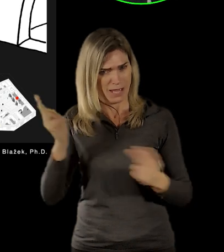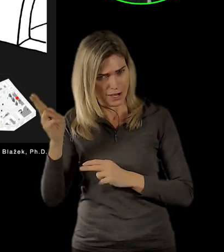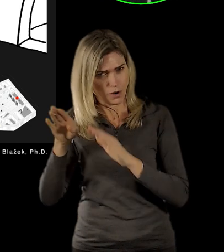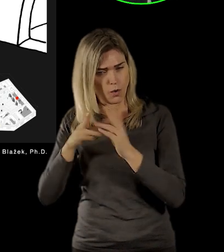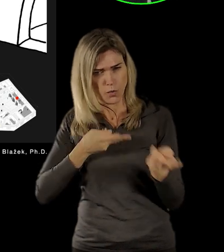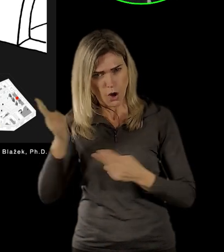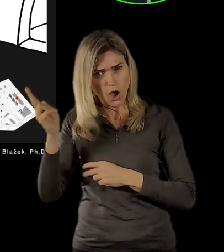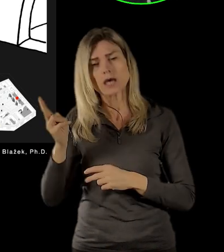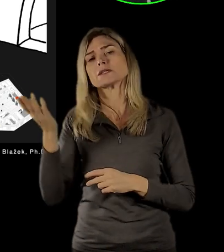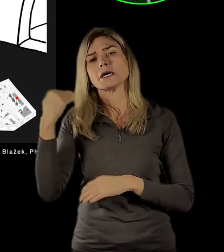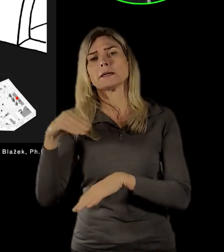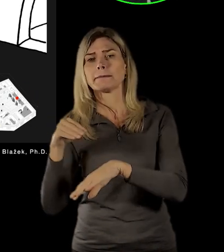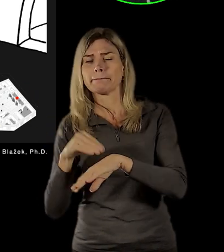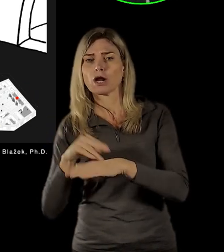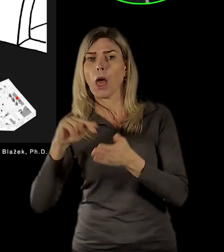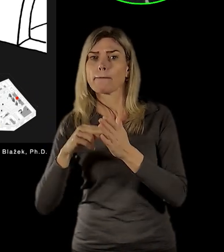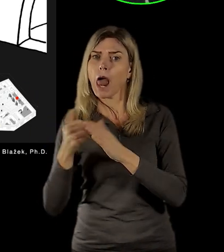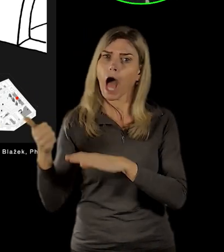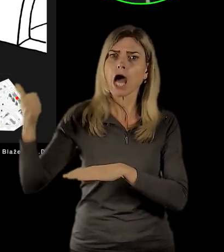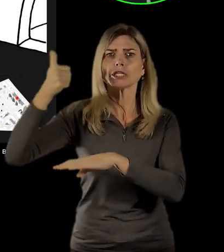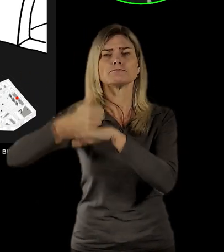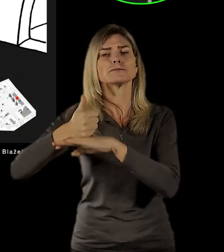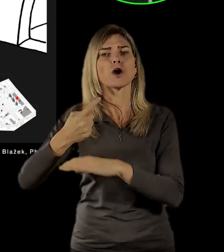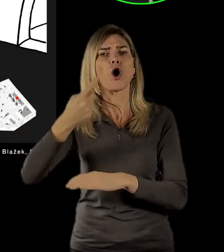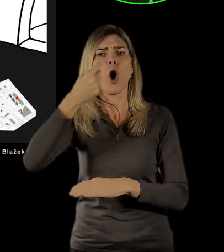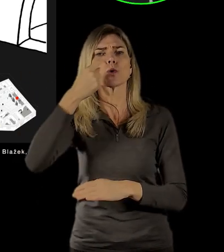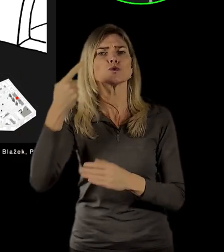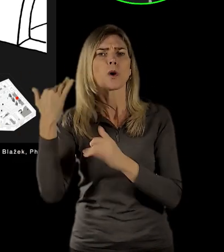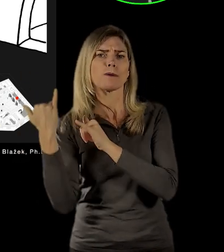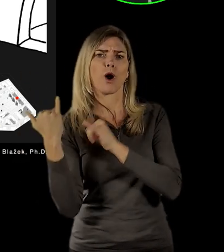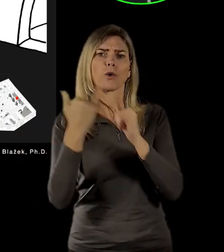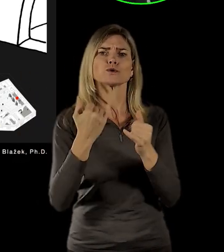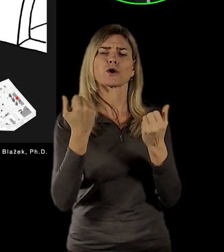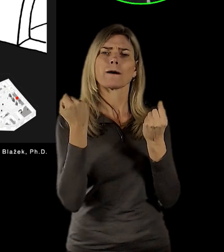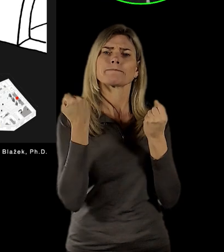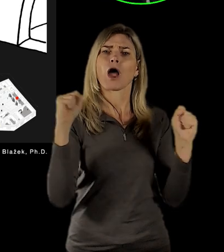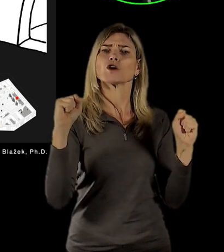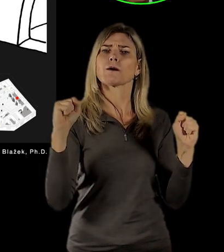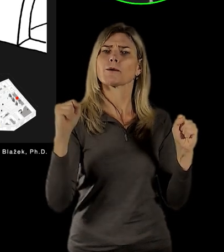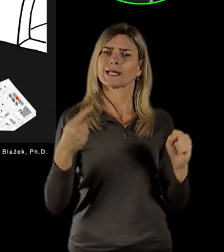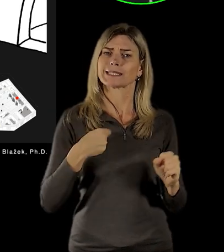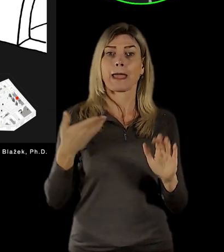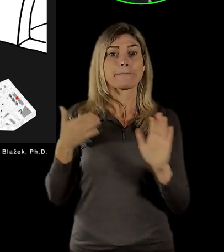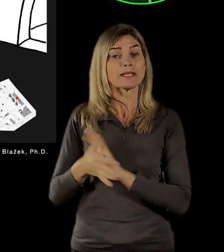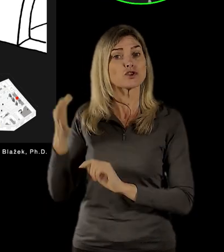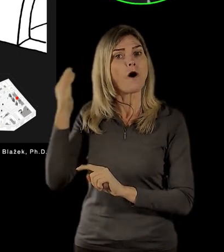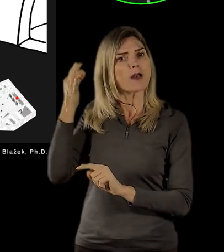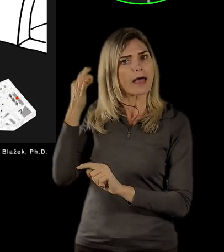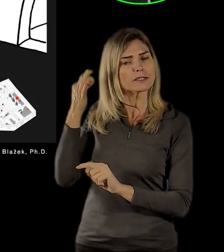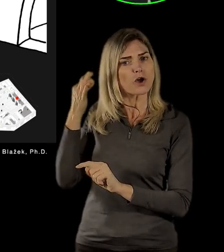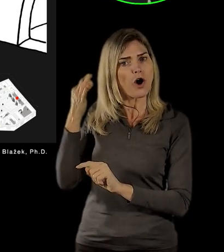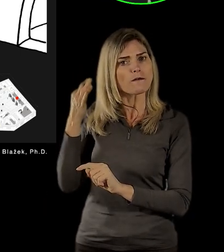stál v čele ruská osobozanecká armády místo Vlasová nebo na počátku to dostal tu nabídku